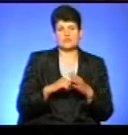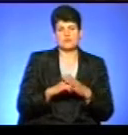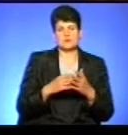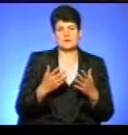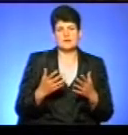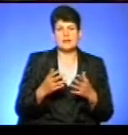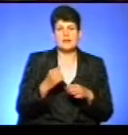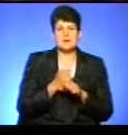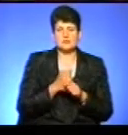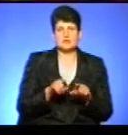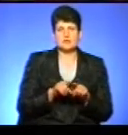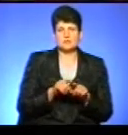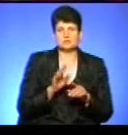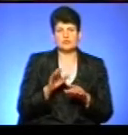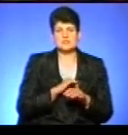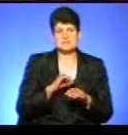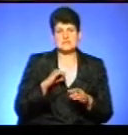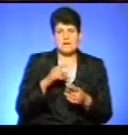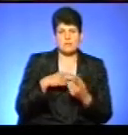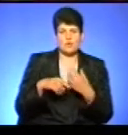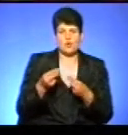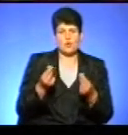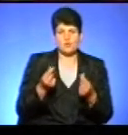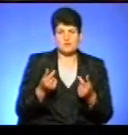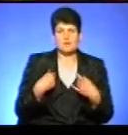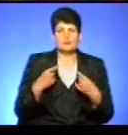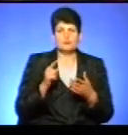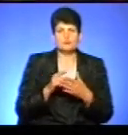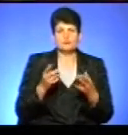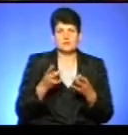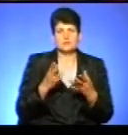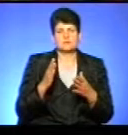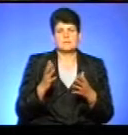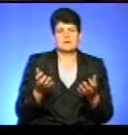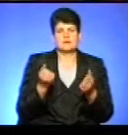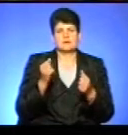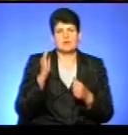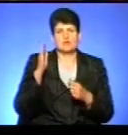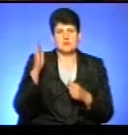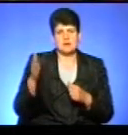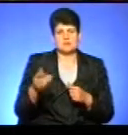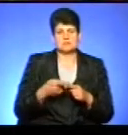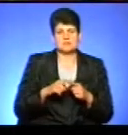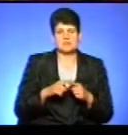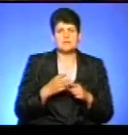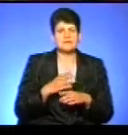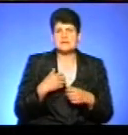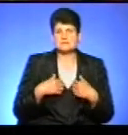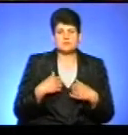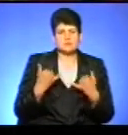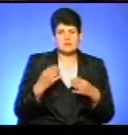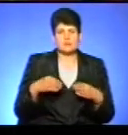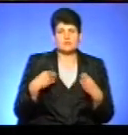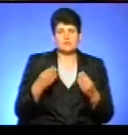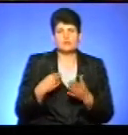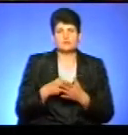і лабораторії теж будуть самоокупними, тобто нам обов'язково потрібна буде підтримка у подальшому цих лабораторій, тому ми не спішимо зараз їх подавати на